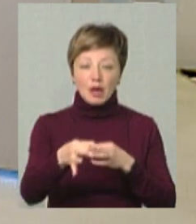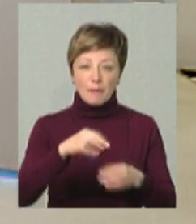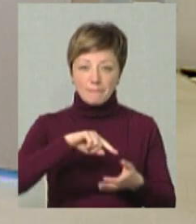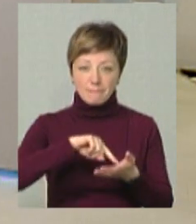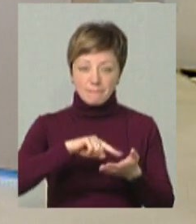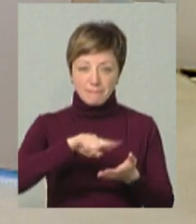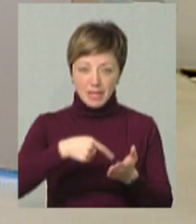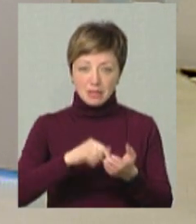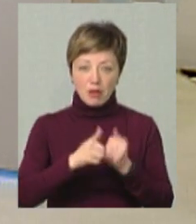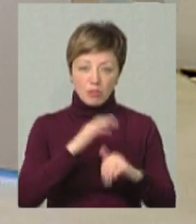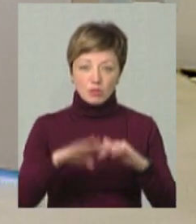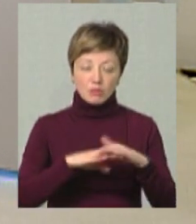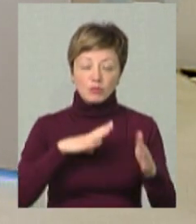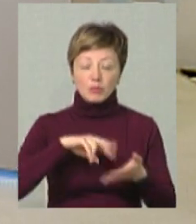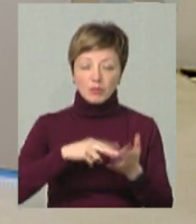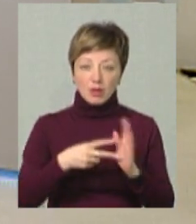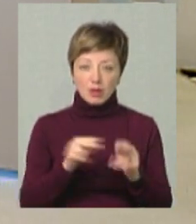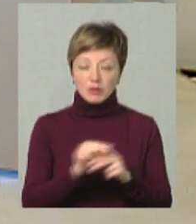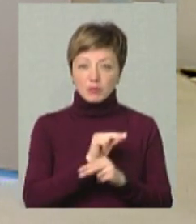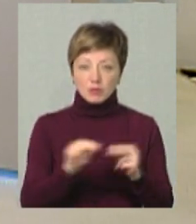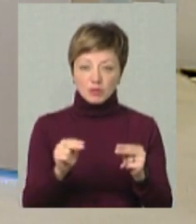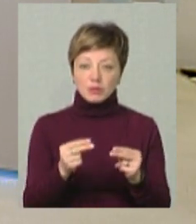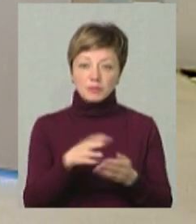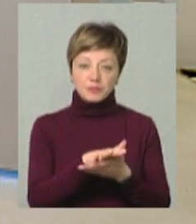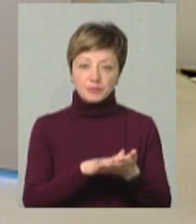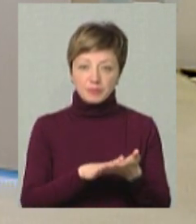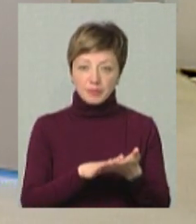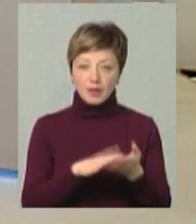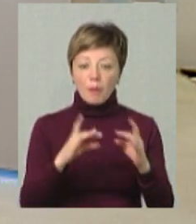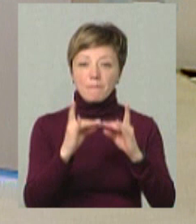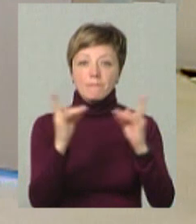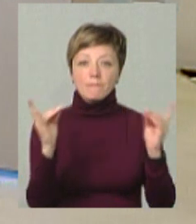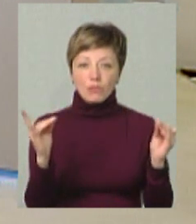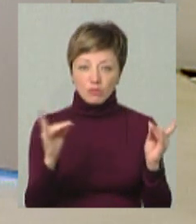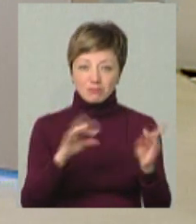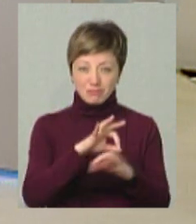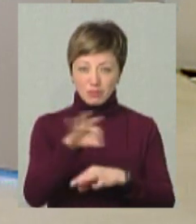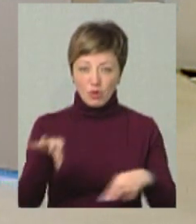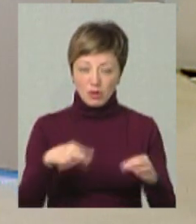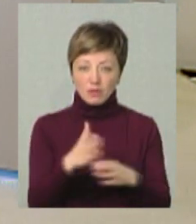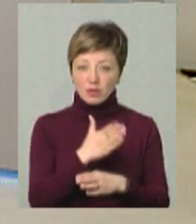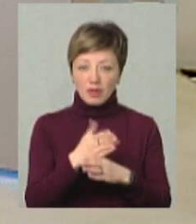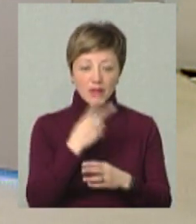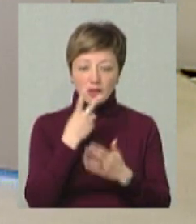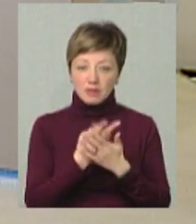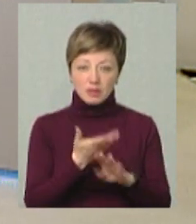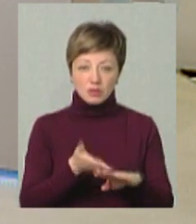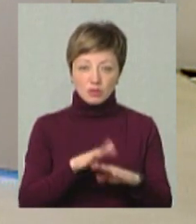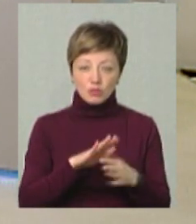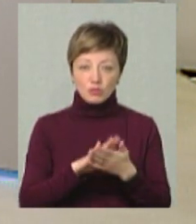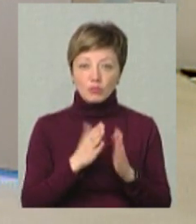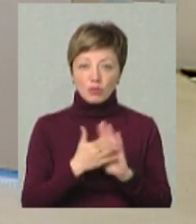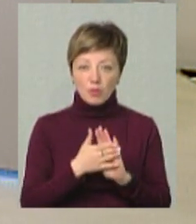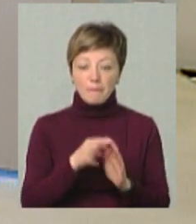планах, якби, почати ремонт мосту, план, біжить, проєкт виготовляється, не дивлячись на складні умови, якби,